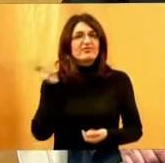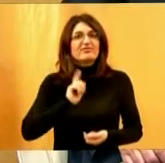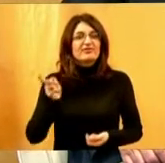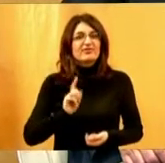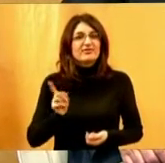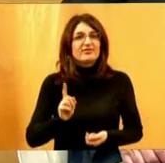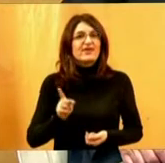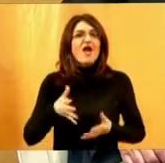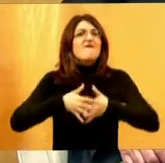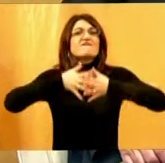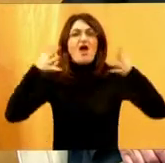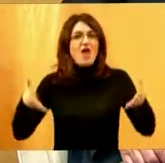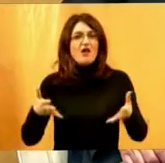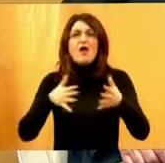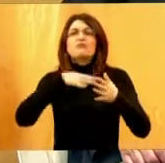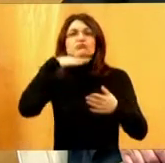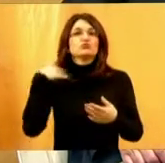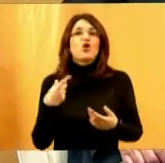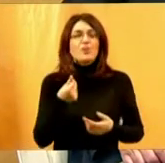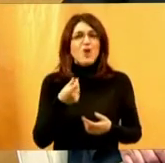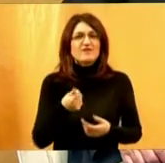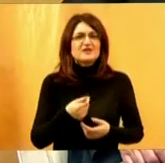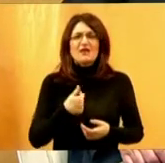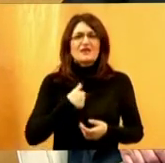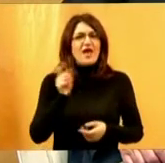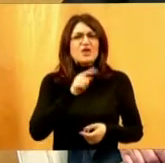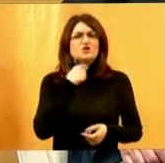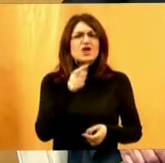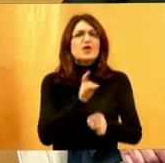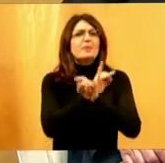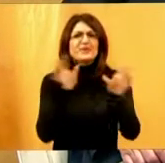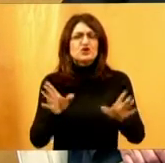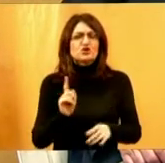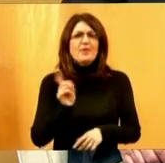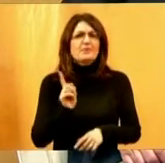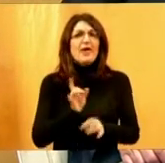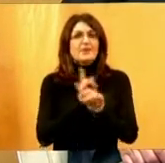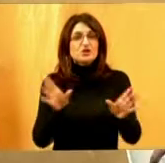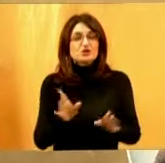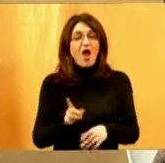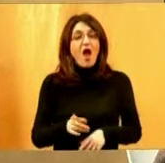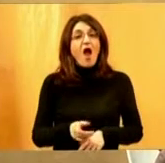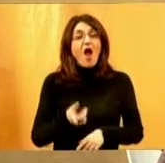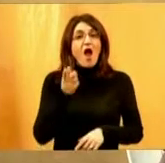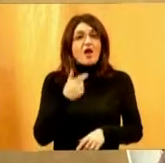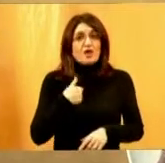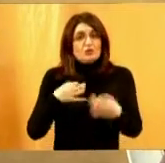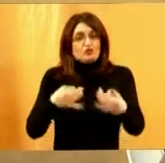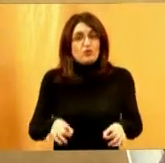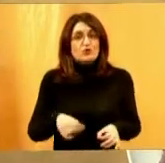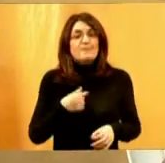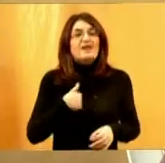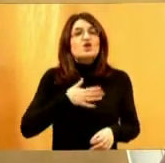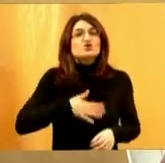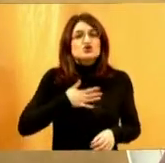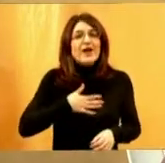velika sredstva. Ja neću reći ništa, jer ne možemo reći ništa. Ja to smijem reći, jer sad naprosto